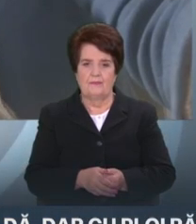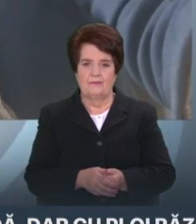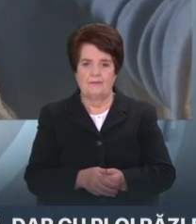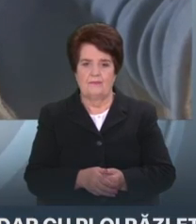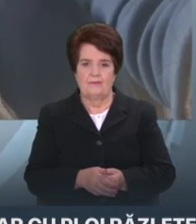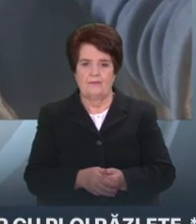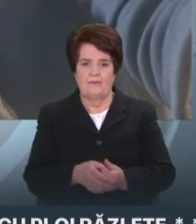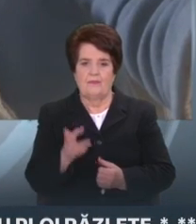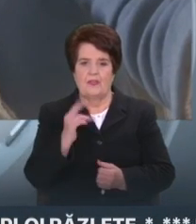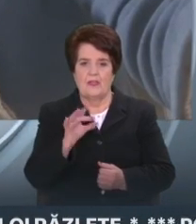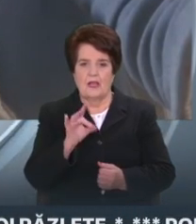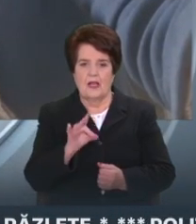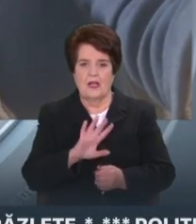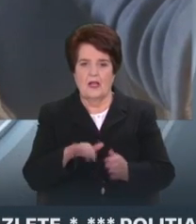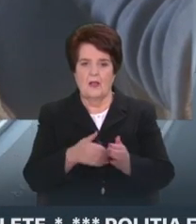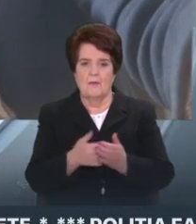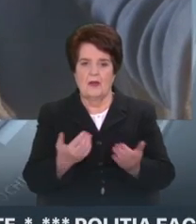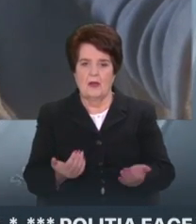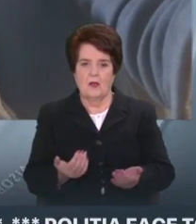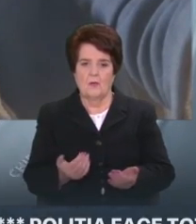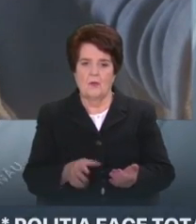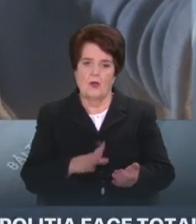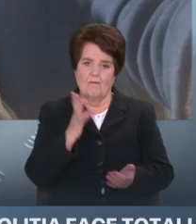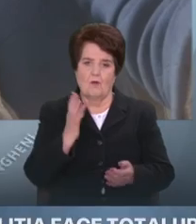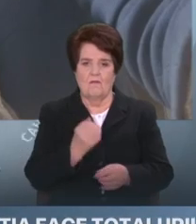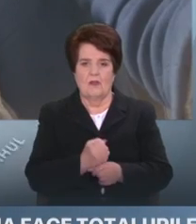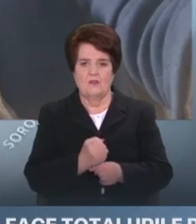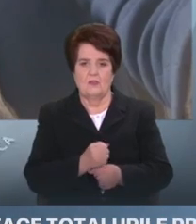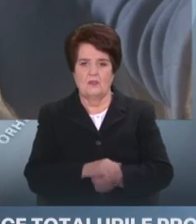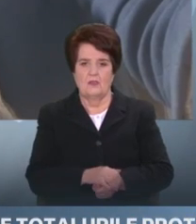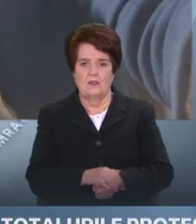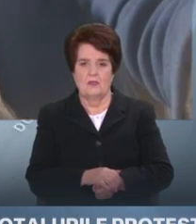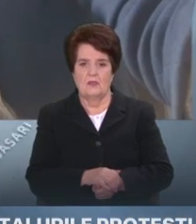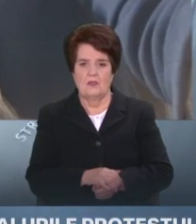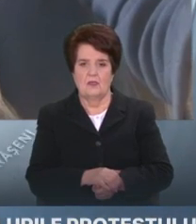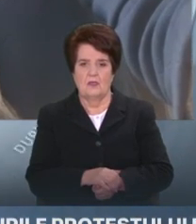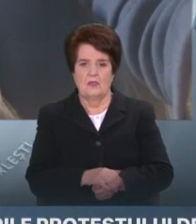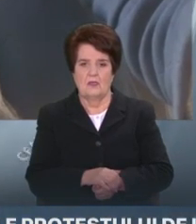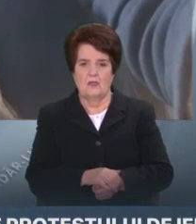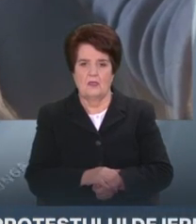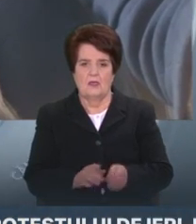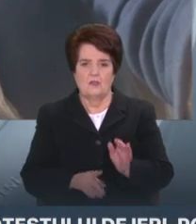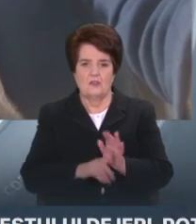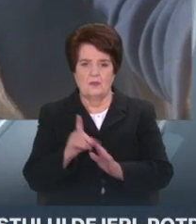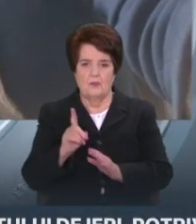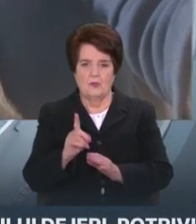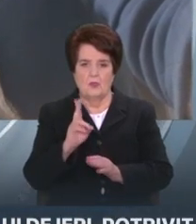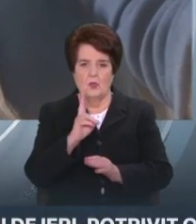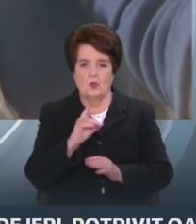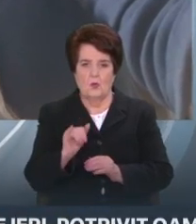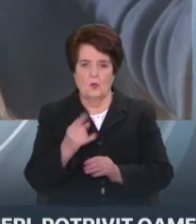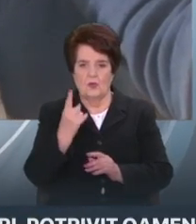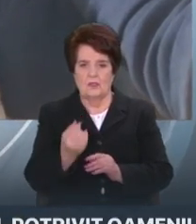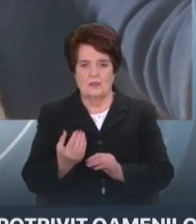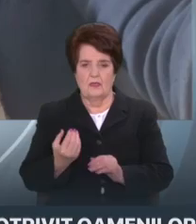Dar până acum nu știți dacă o vor face? Ele se fac începând cu o zi